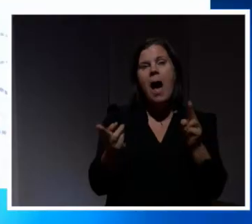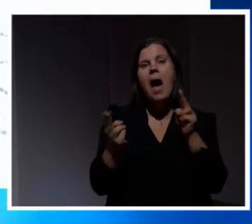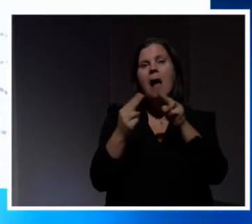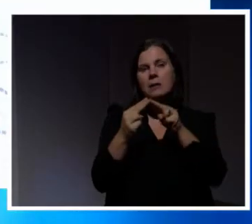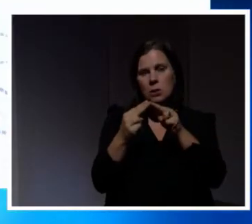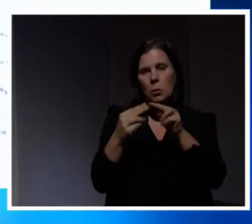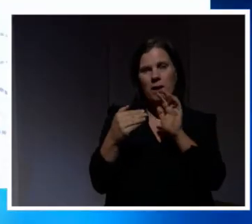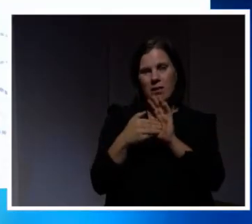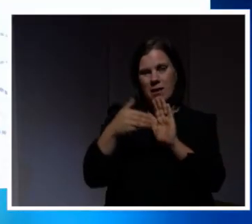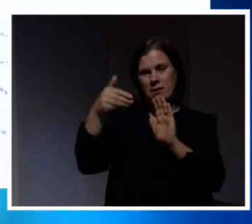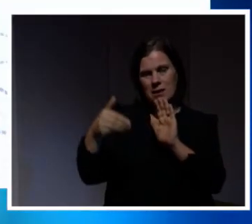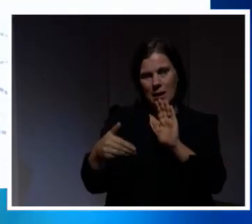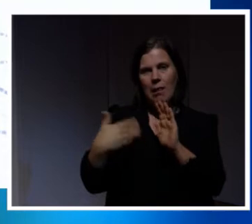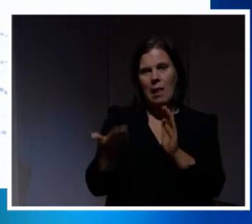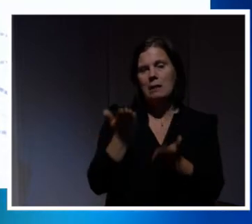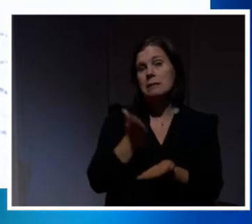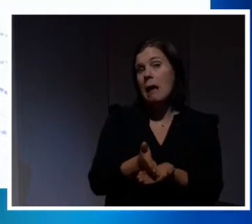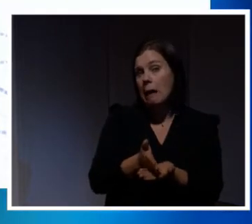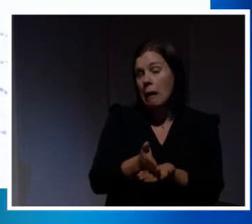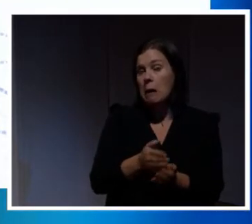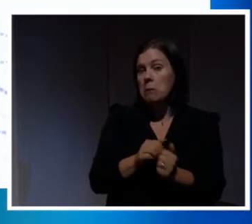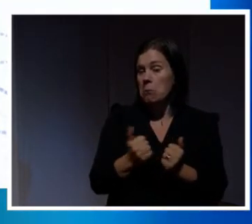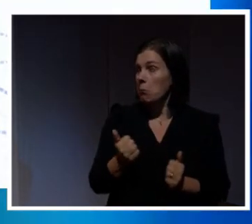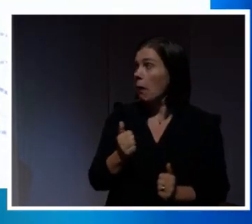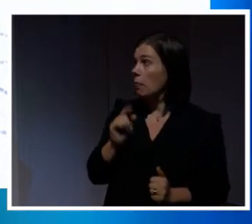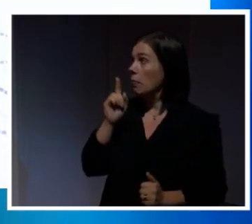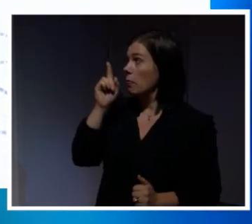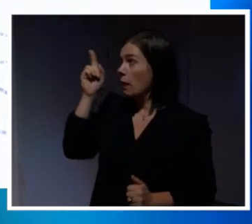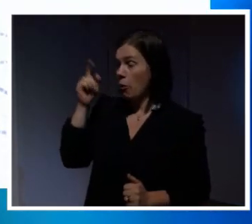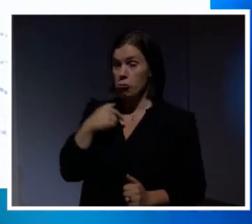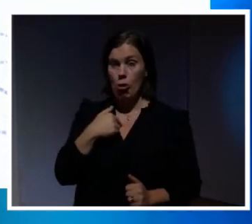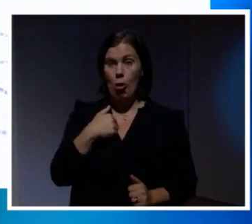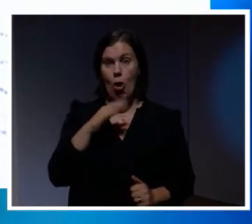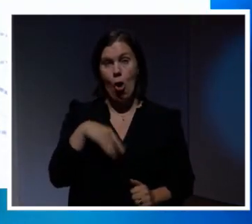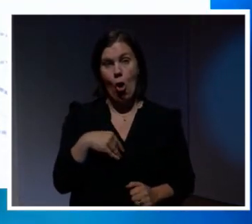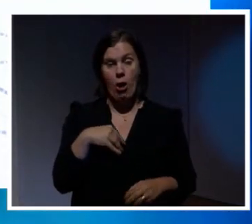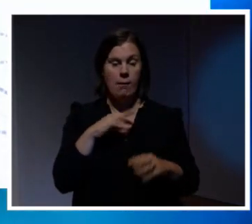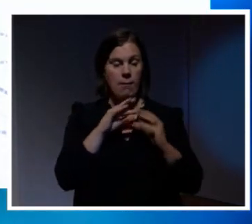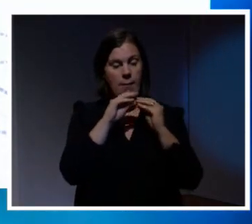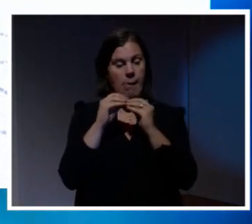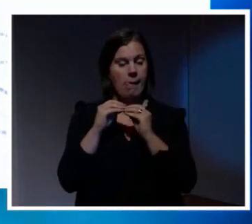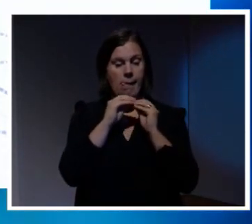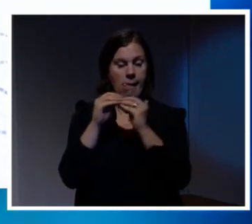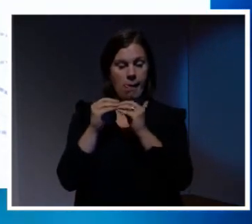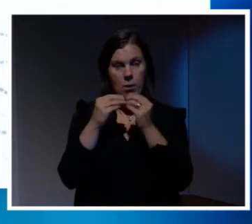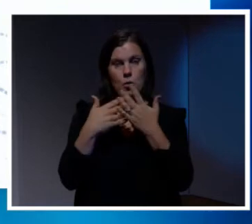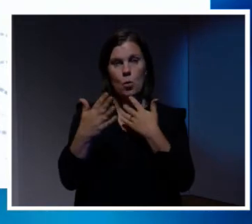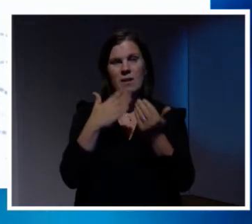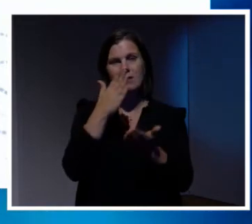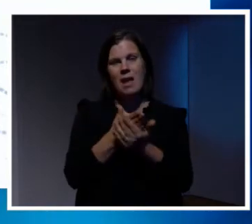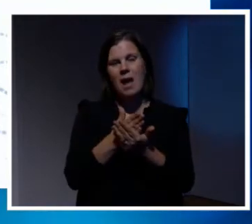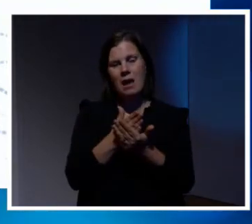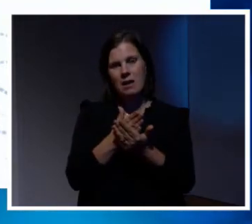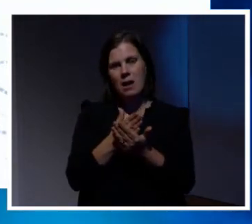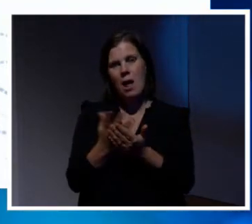till sajten är säker. Men i det här fallet så har jag alltså upprättat en säker anslutning till